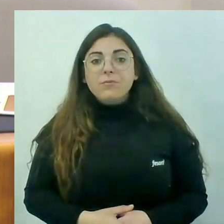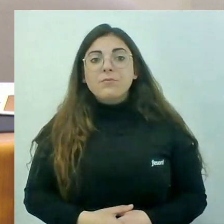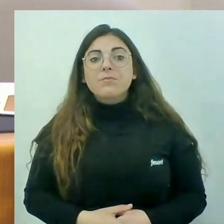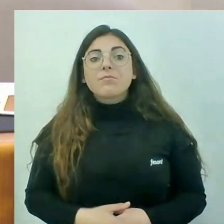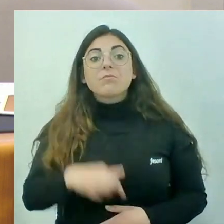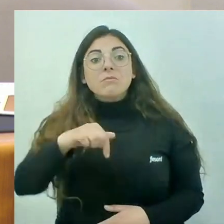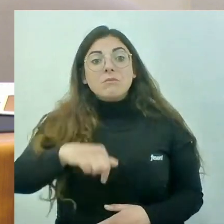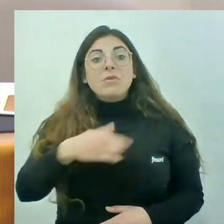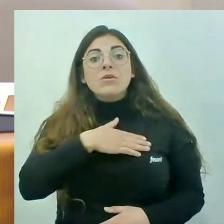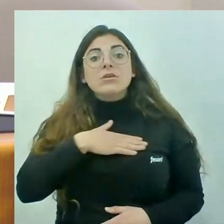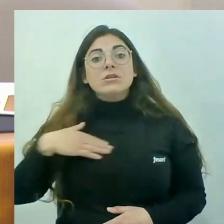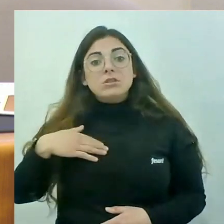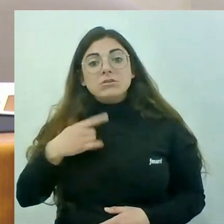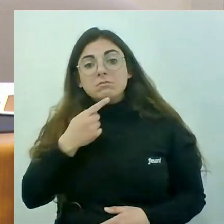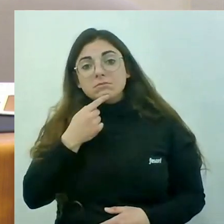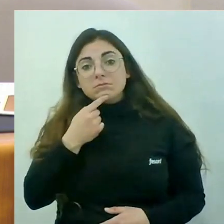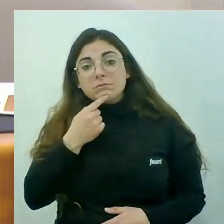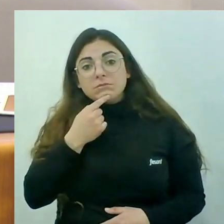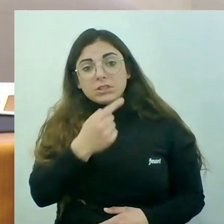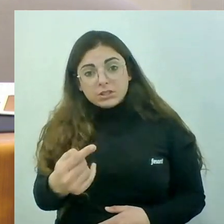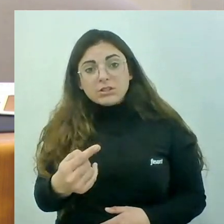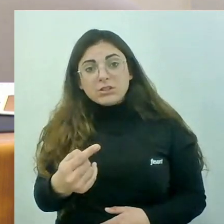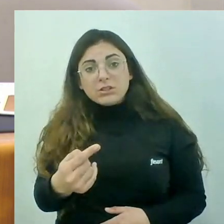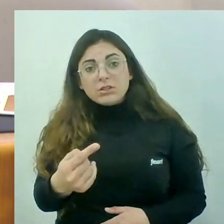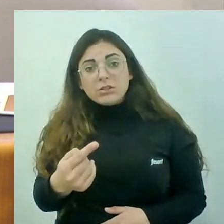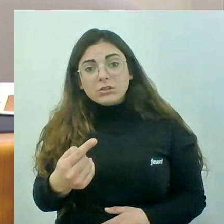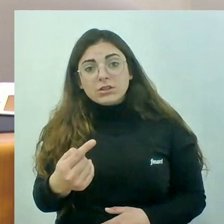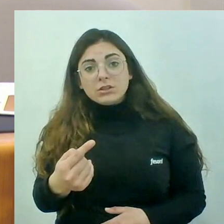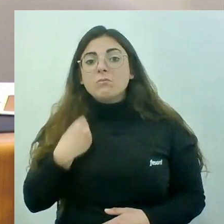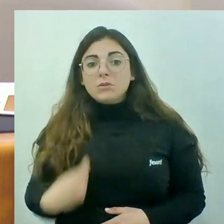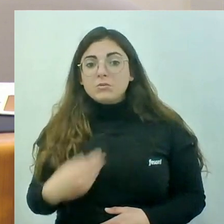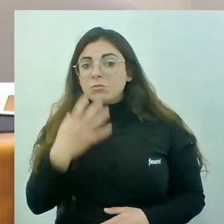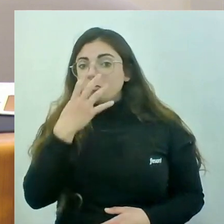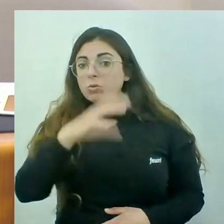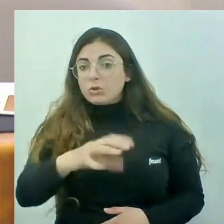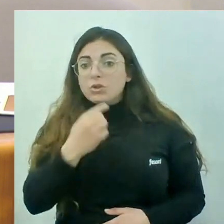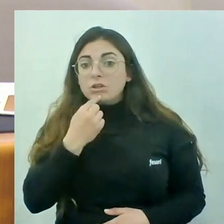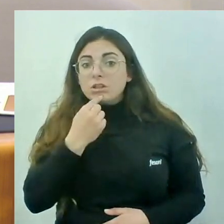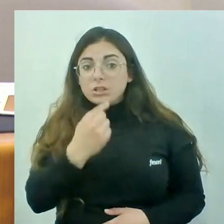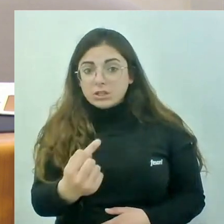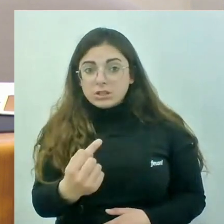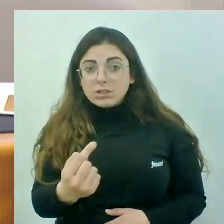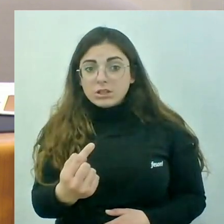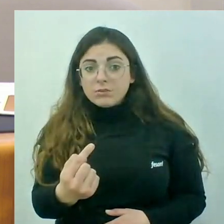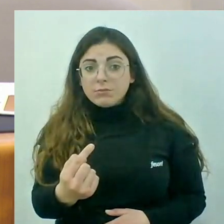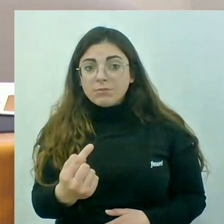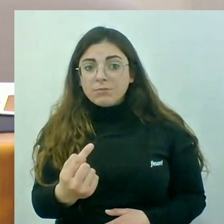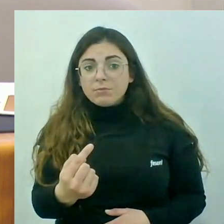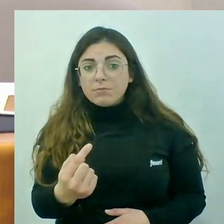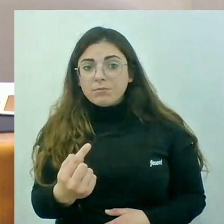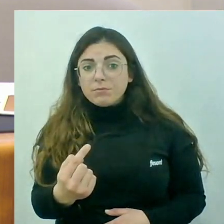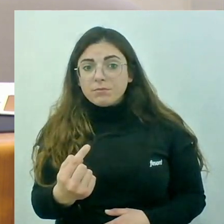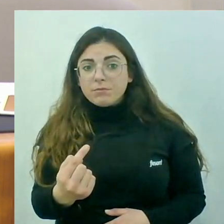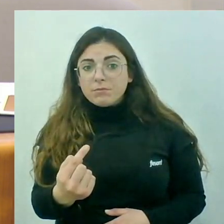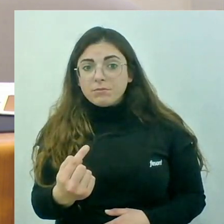tranquils i vull, efectivament, com ens demanen la moció, fer, bueno, bondejar, no?,